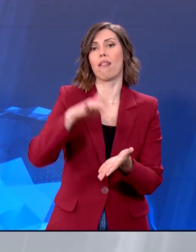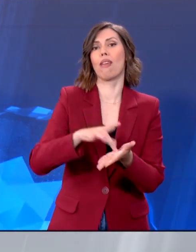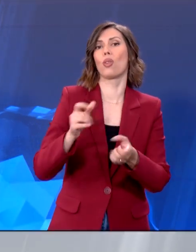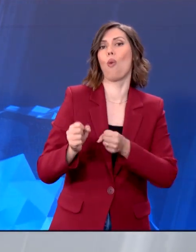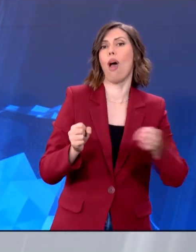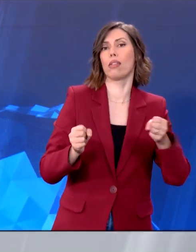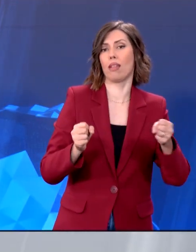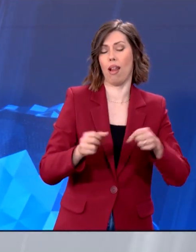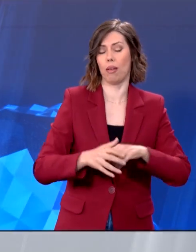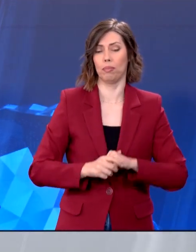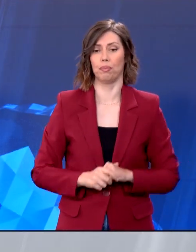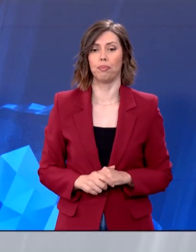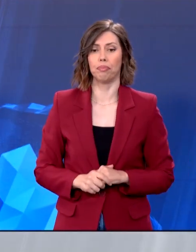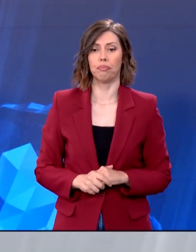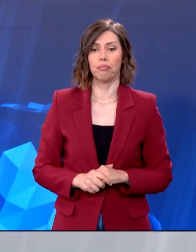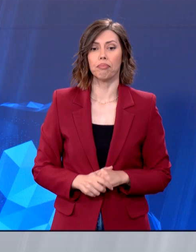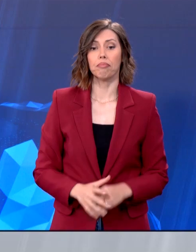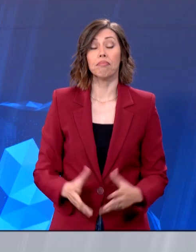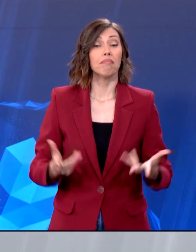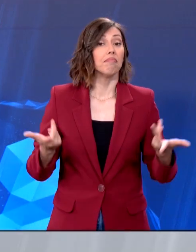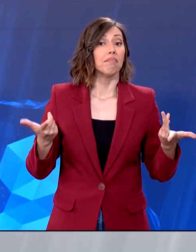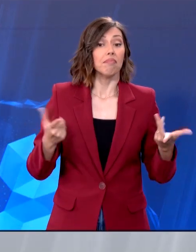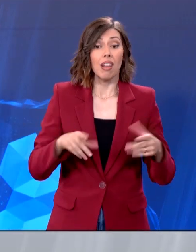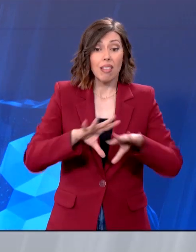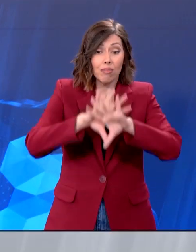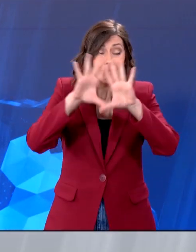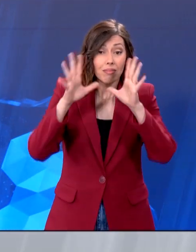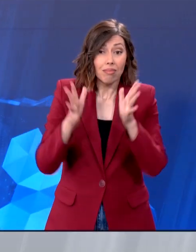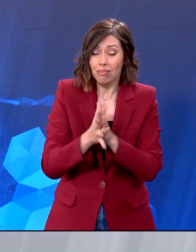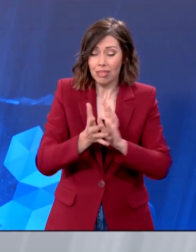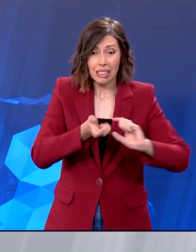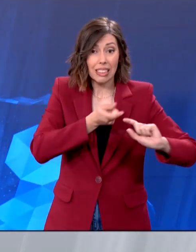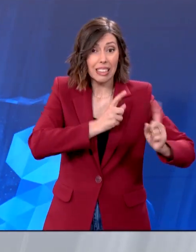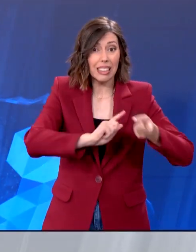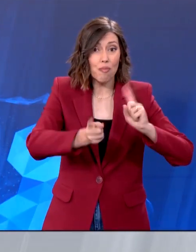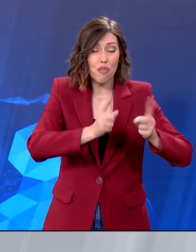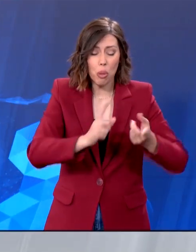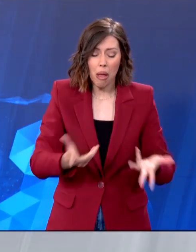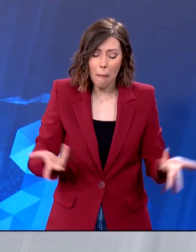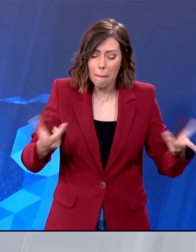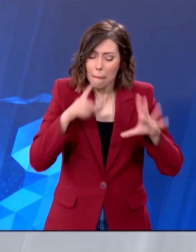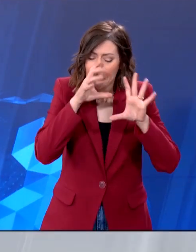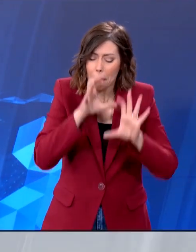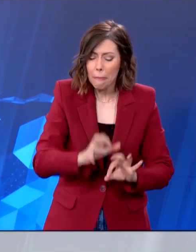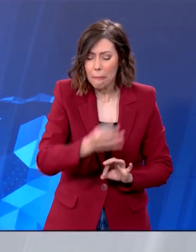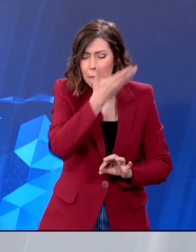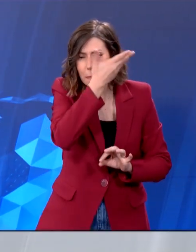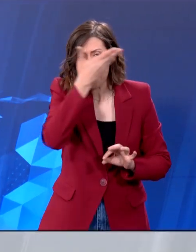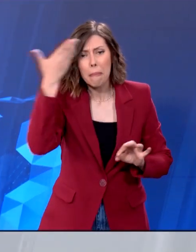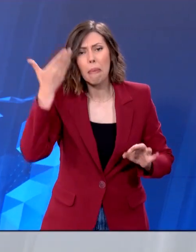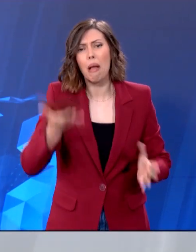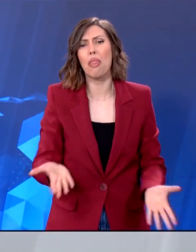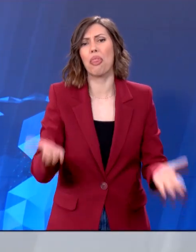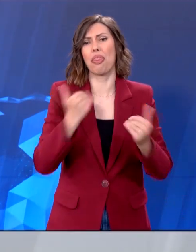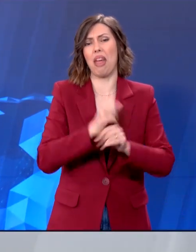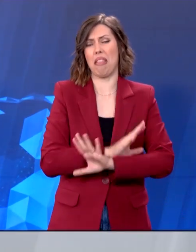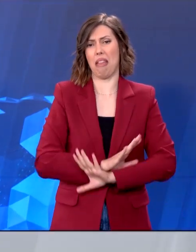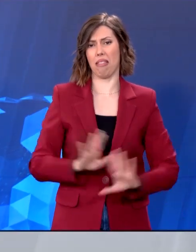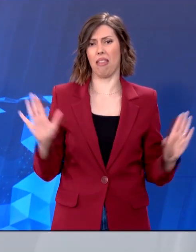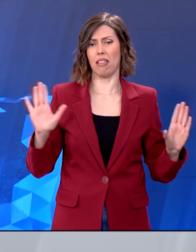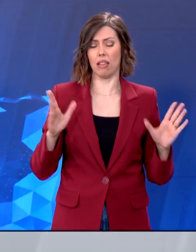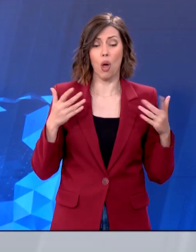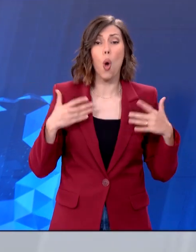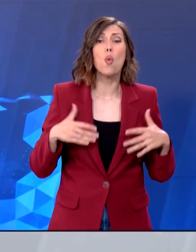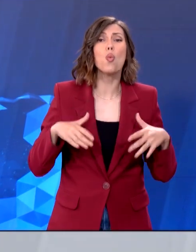από ανήθικη θα ήταν και ατελέσφορη μια τέτοια συμφωνία. Γιατί το να